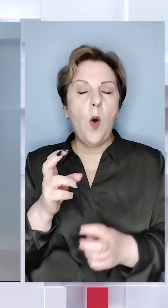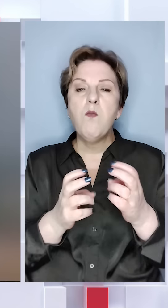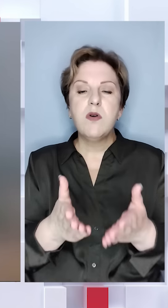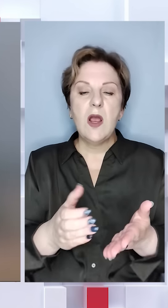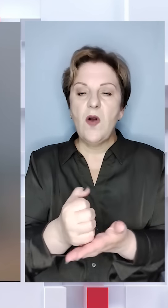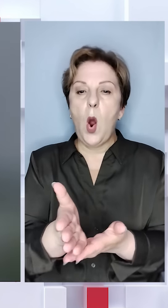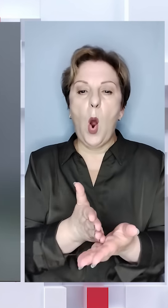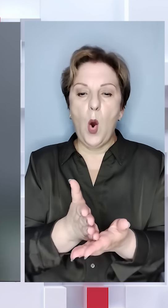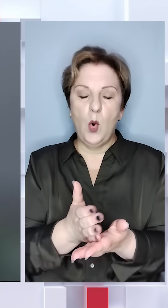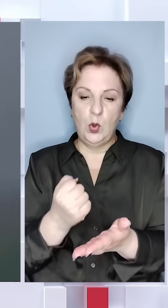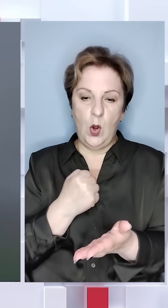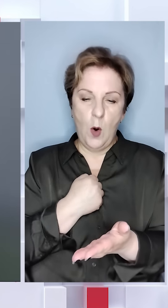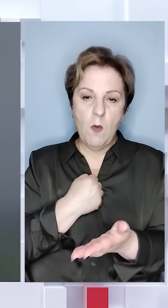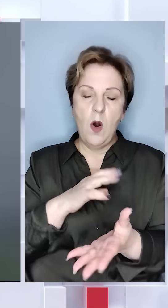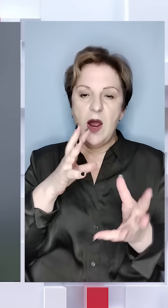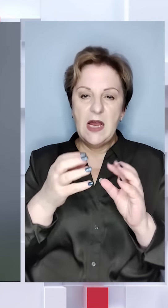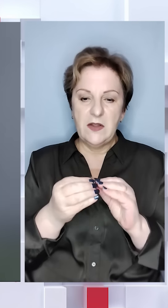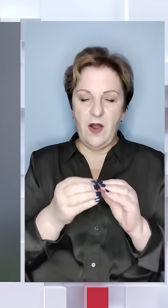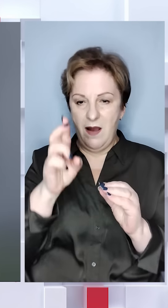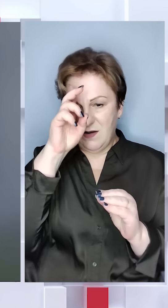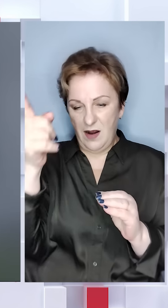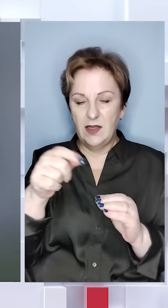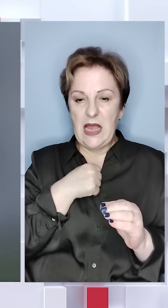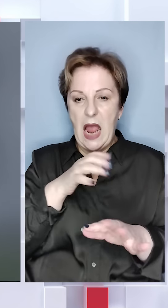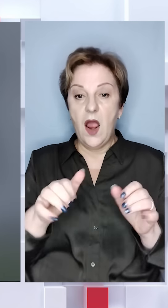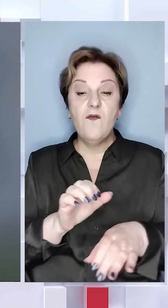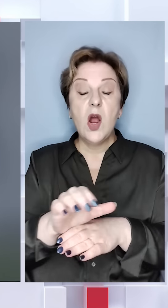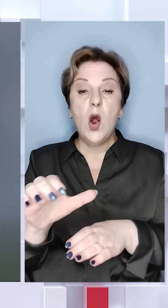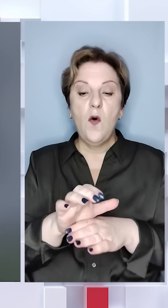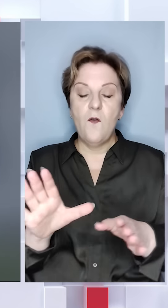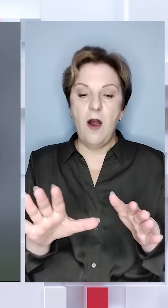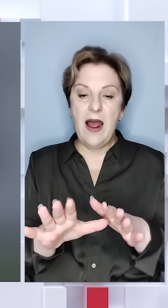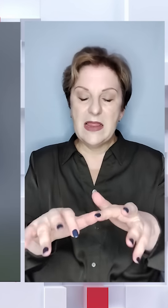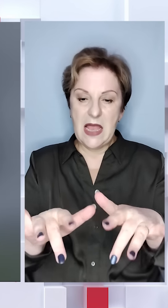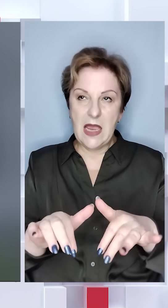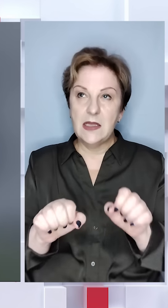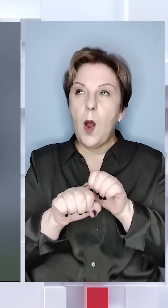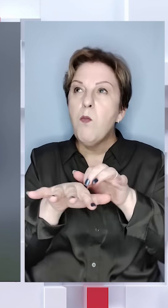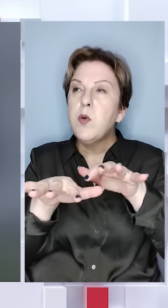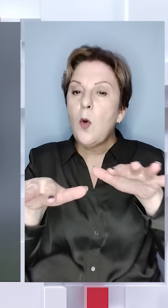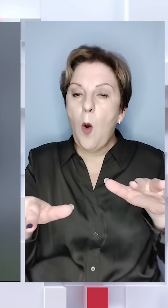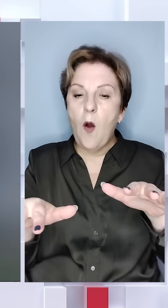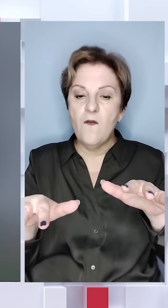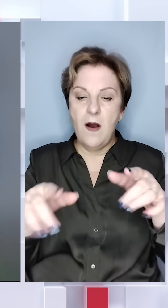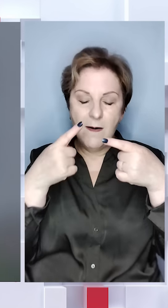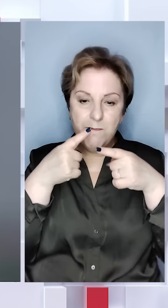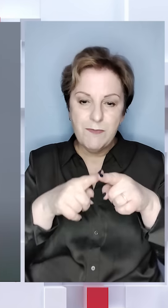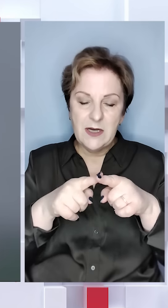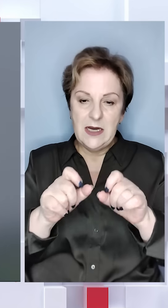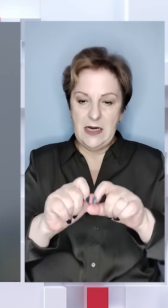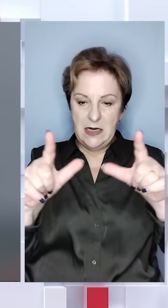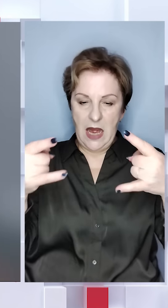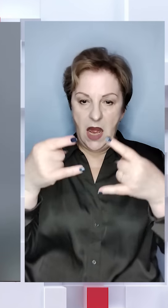підприємство обслуговує оборонний комплекс «Крин-агресорки» і виготовляє електронно-променеві прилади та екрани.